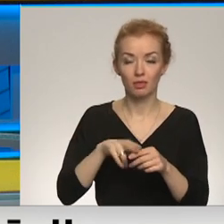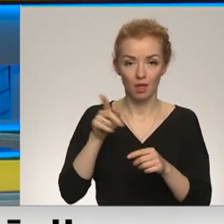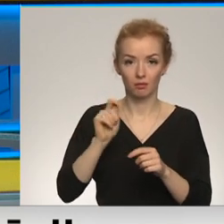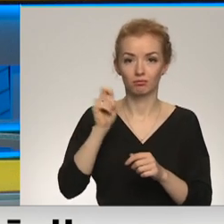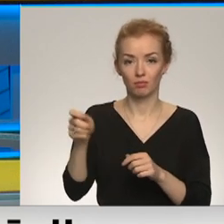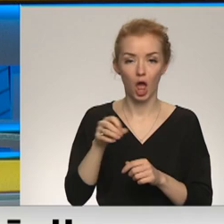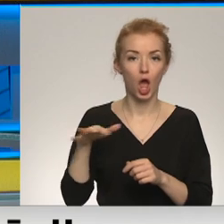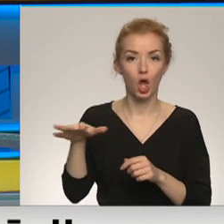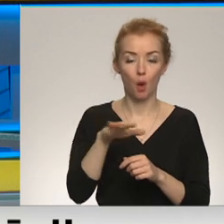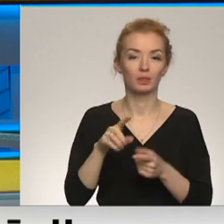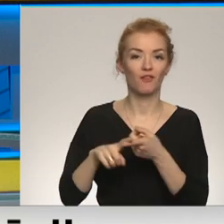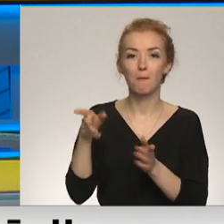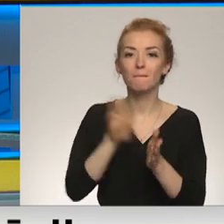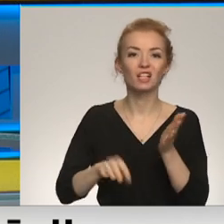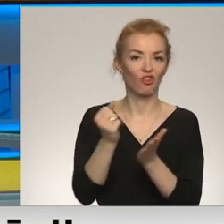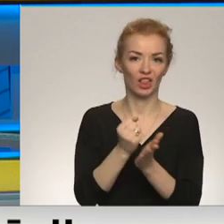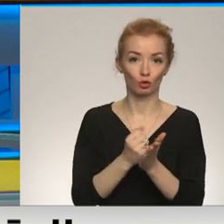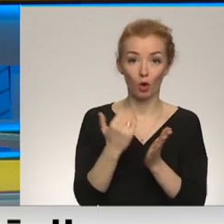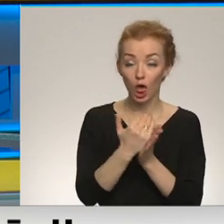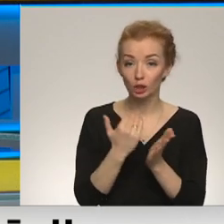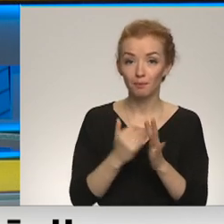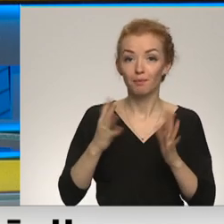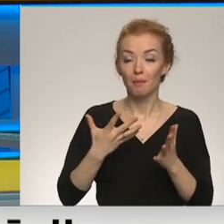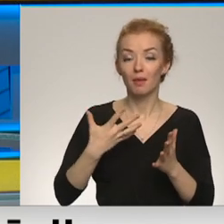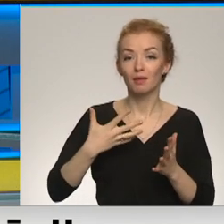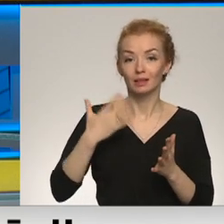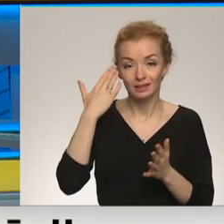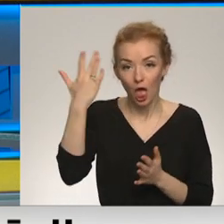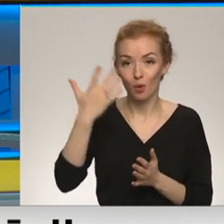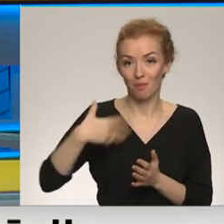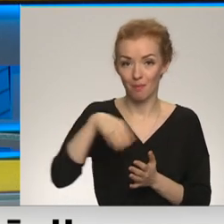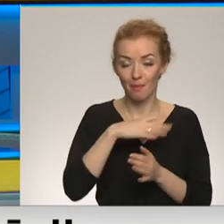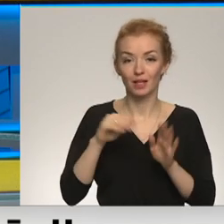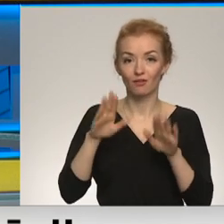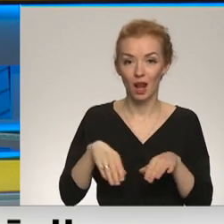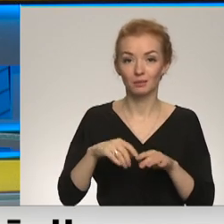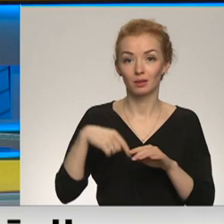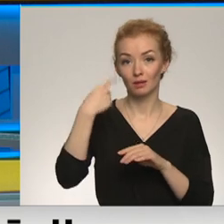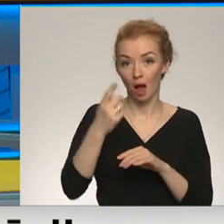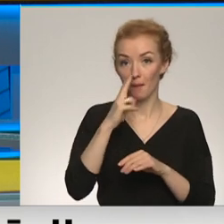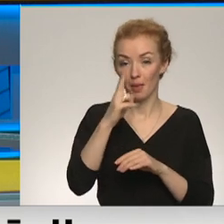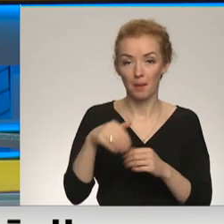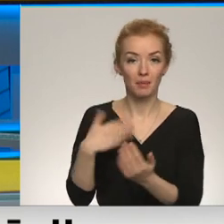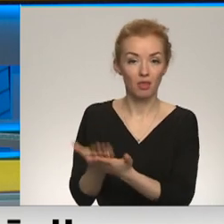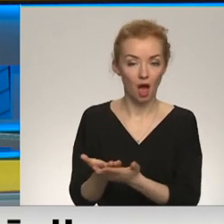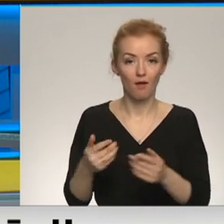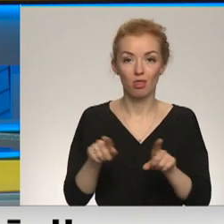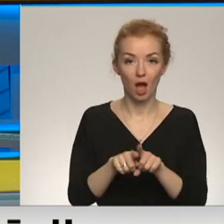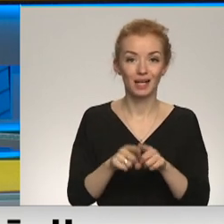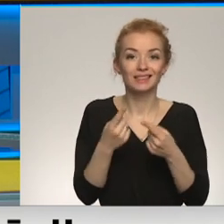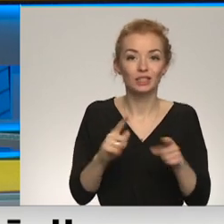viņam Eiropas Savīnība ir bez vīzu režīms. Bet mēs, es ceru, varēsim jau sakot ar nakamo nedēļu piedāvāt arī